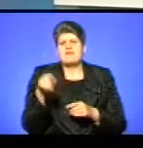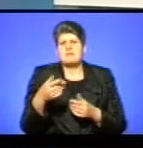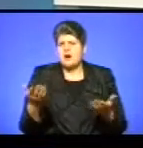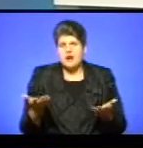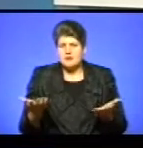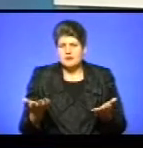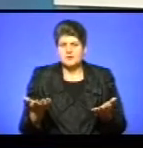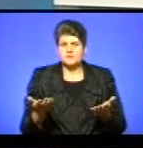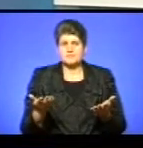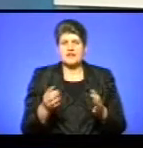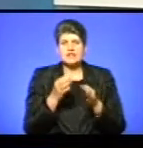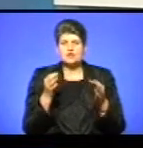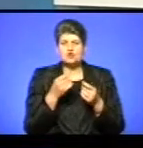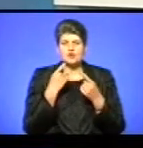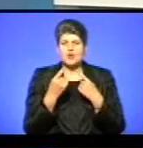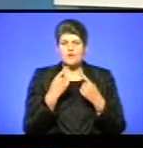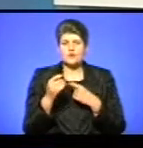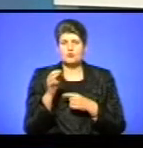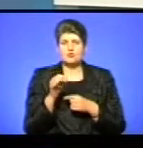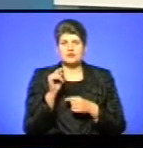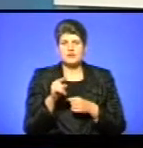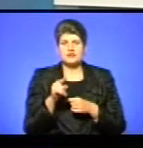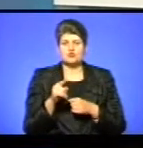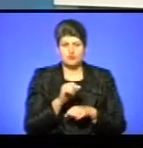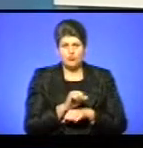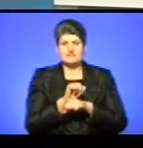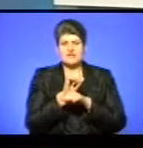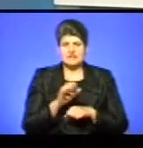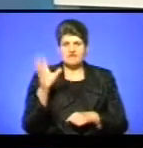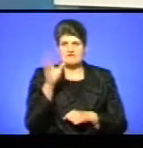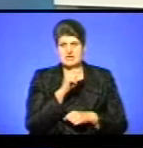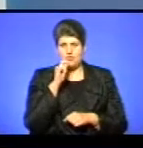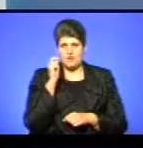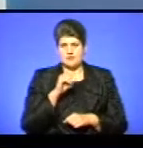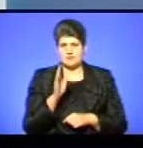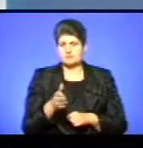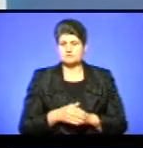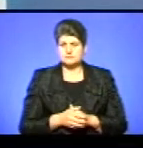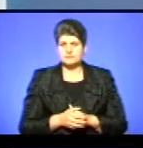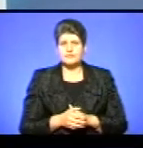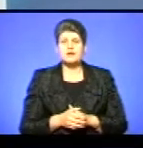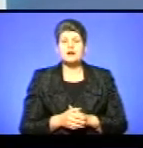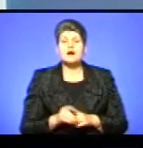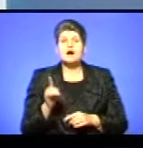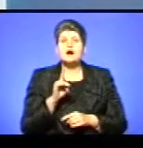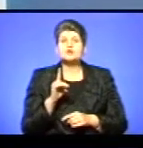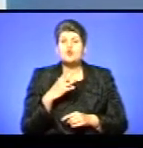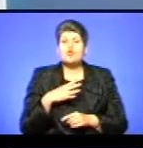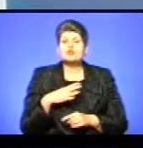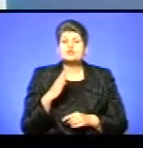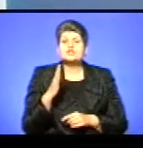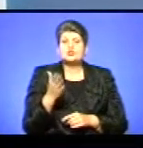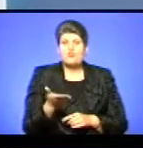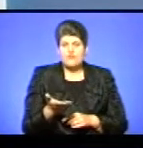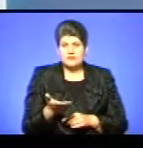І нічого не говорило про те, що стане вся Україна насправді. От, власне, про те, що очікували після таких